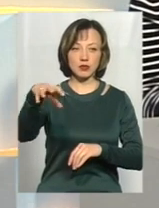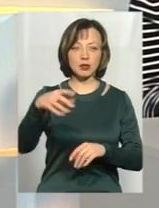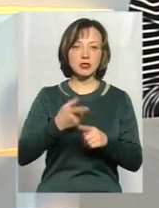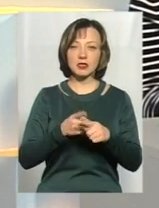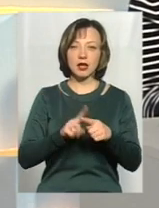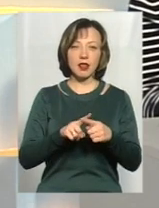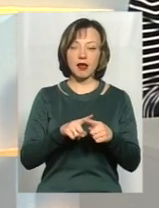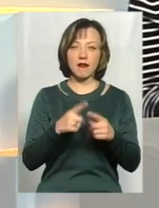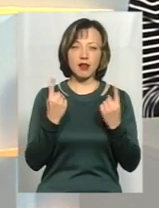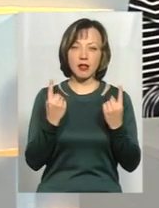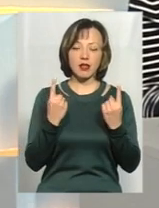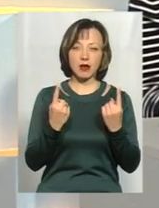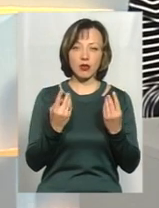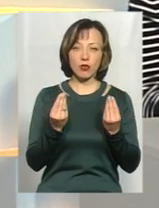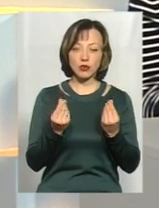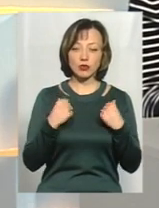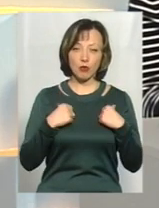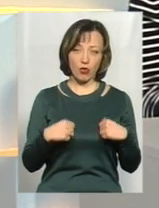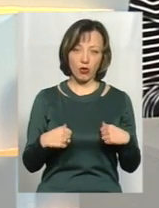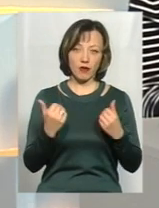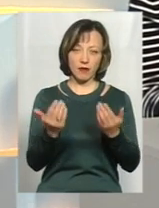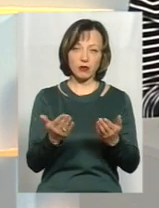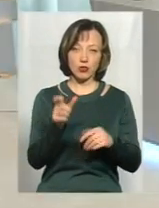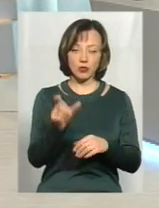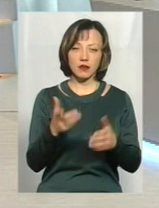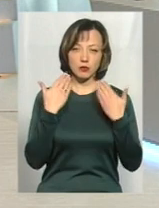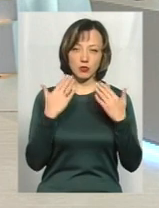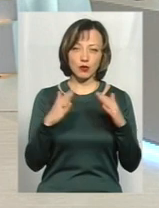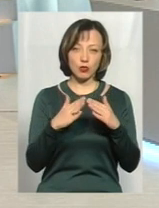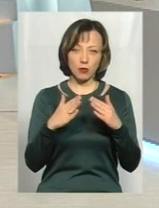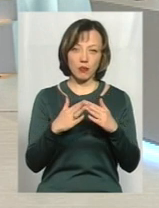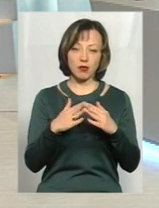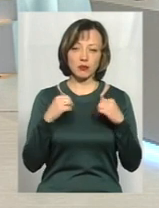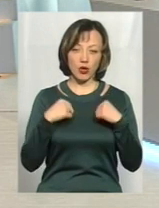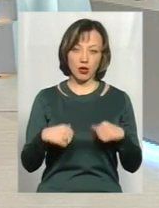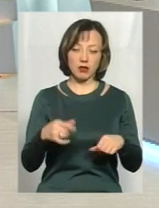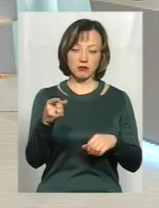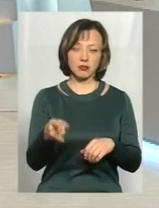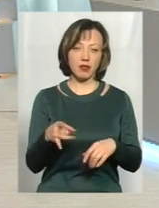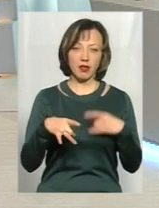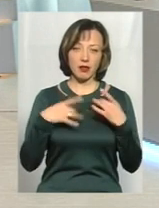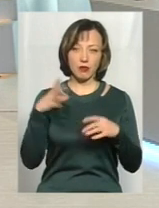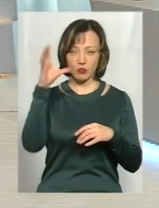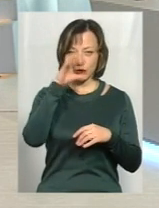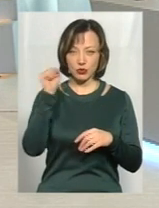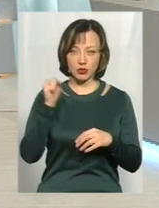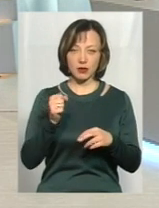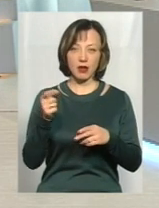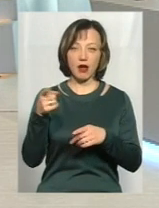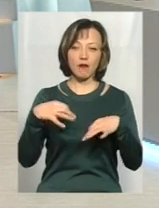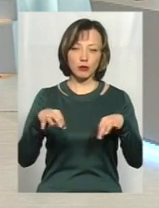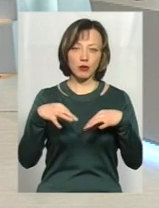такі великі кошти, але це спокій і безпека, коли людина відпочиває вдома, вона не нервує вночі, як його там